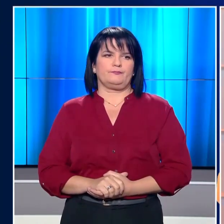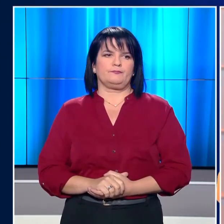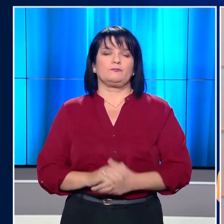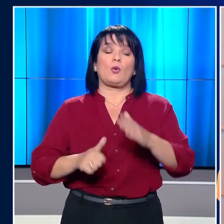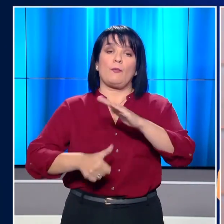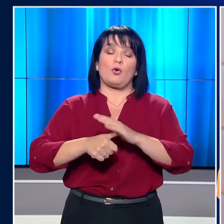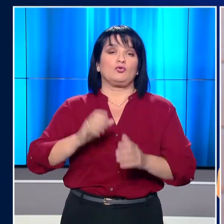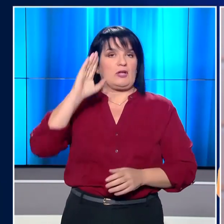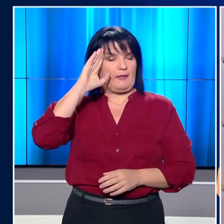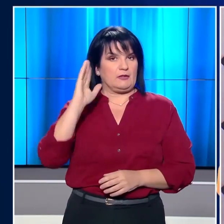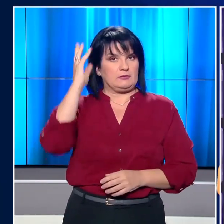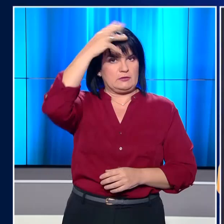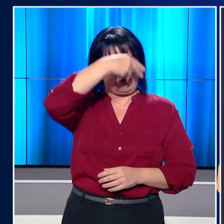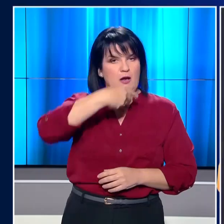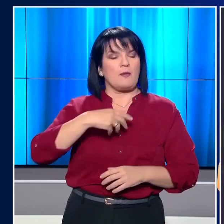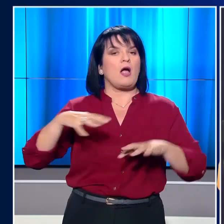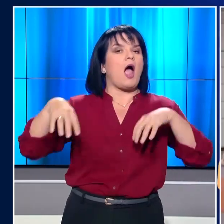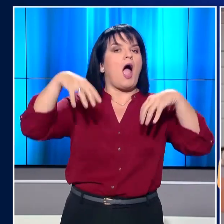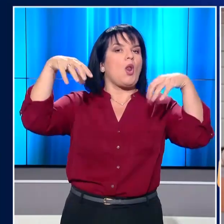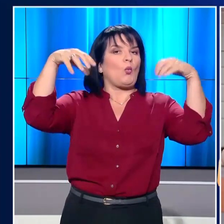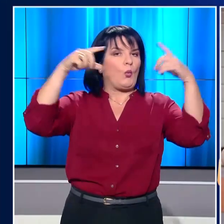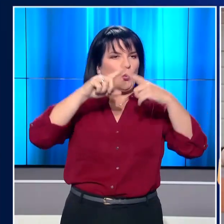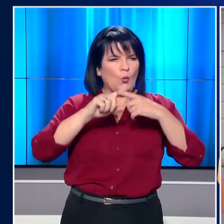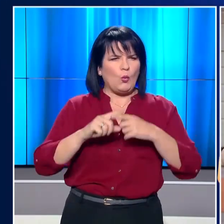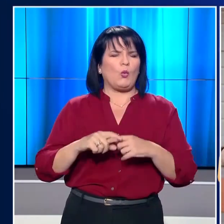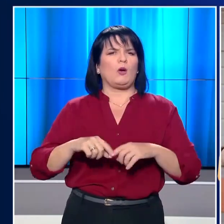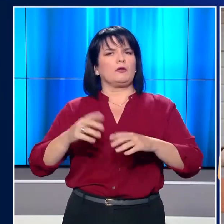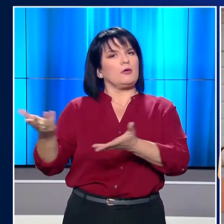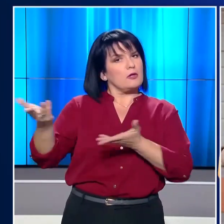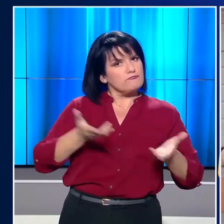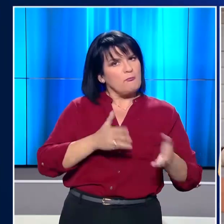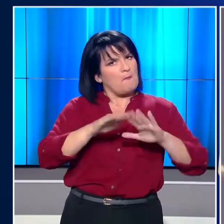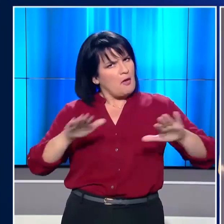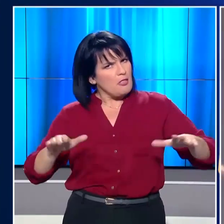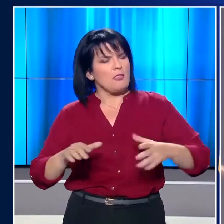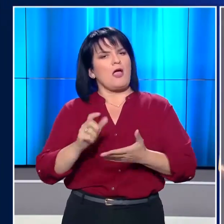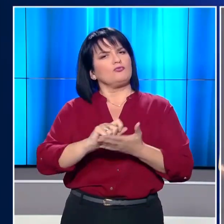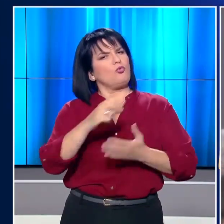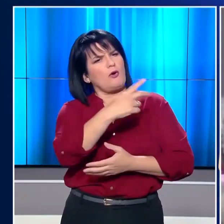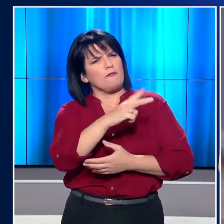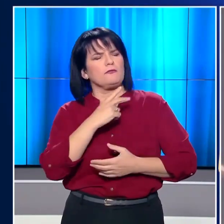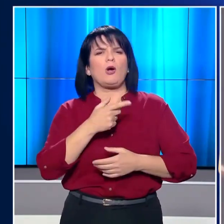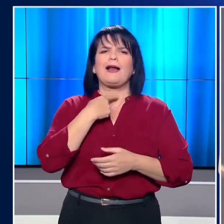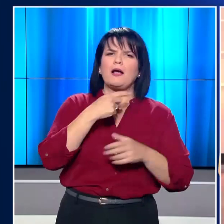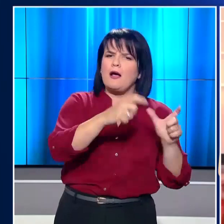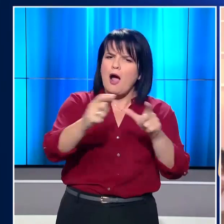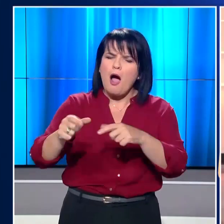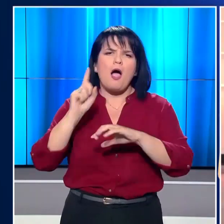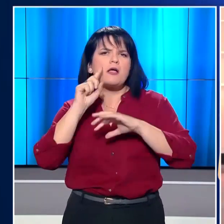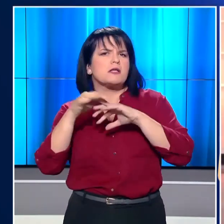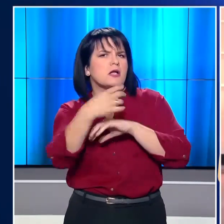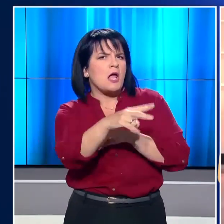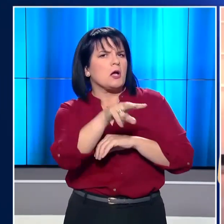Ο Ντόναλτ Τραμπ γιορτάζει το Χάλλουιν υποδεχόμενος μας καρεμένα παιδάκια στο Λευκό Ήκο για να τα κεράσει γλυκίσματα μαζί με τη